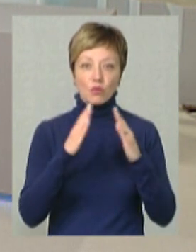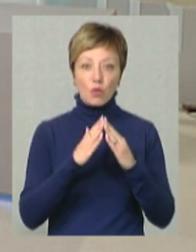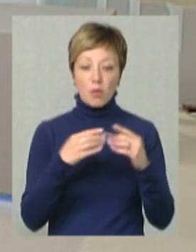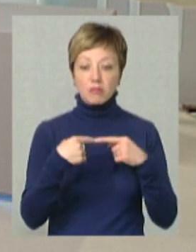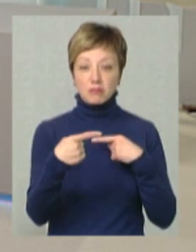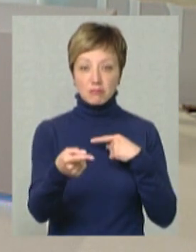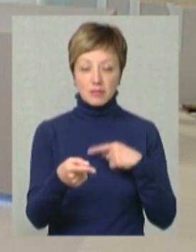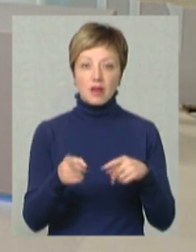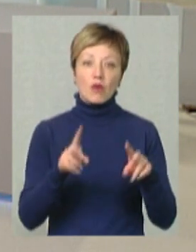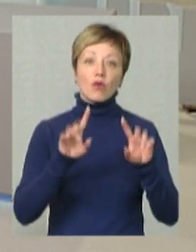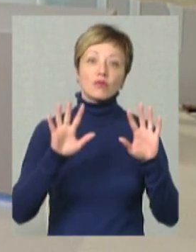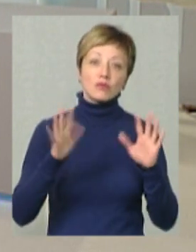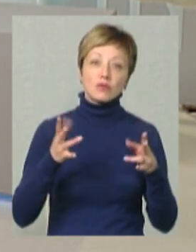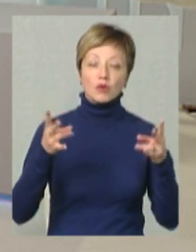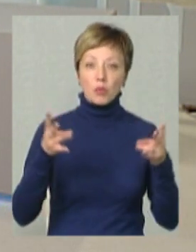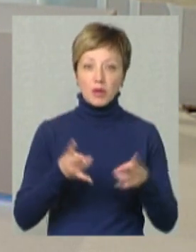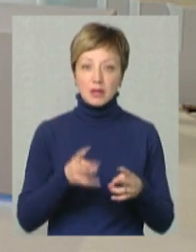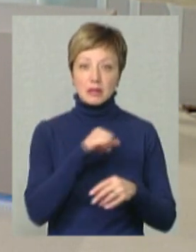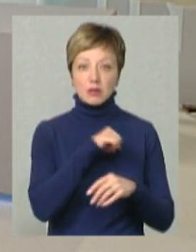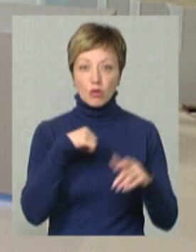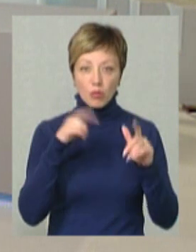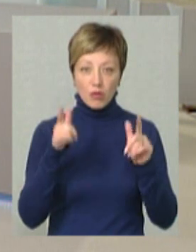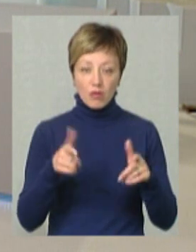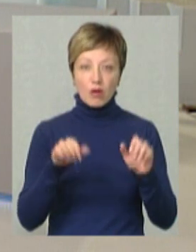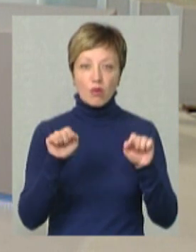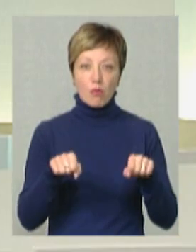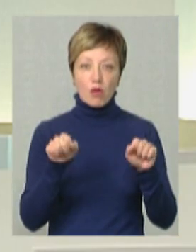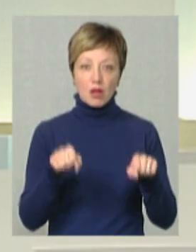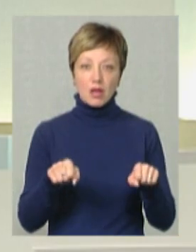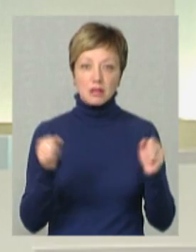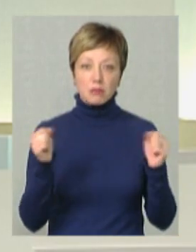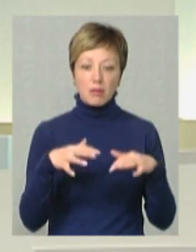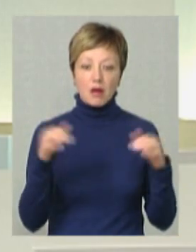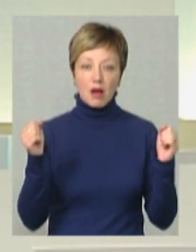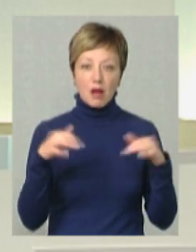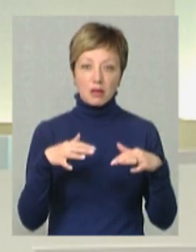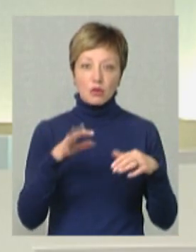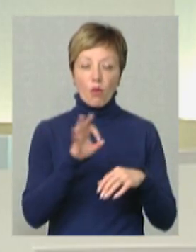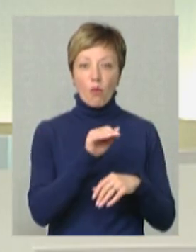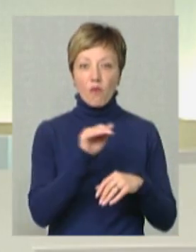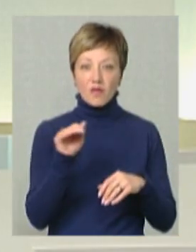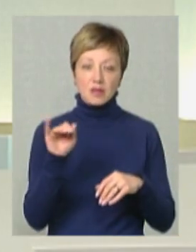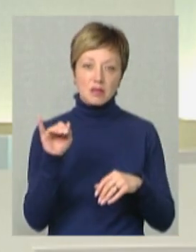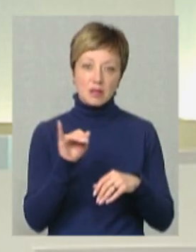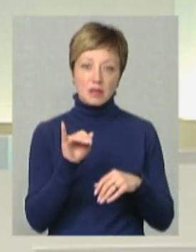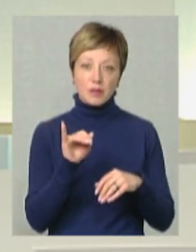тільки в разі необхідності, добровільно вони могли збиратись в офісі.